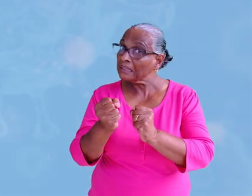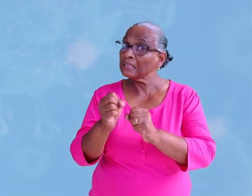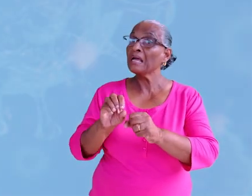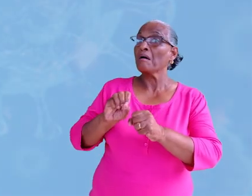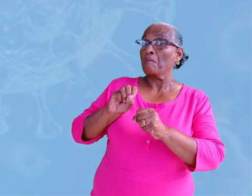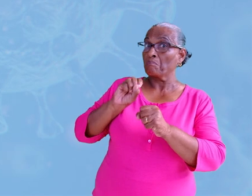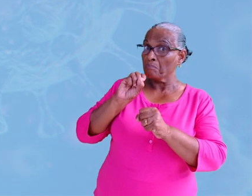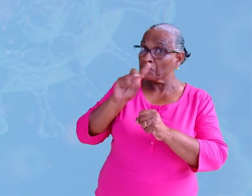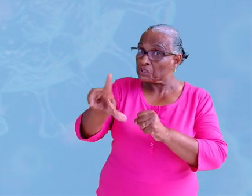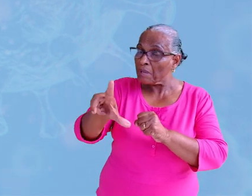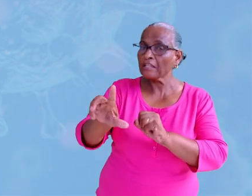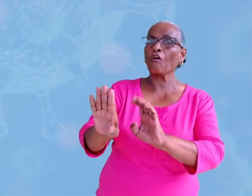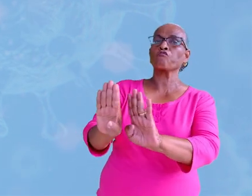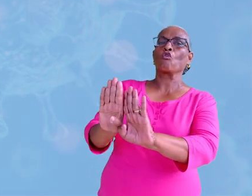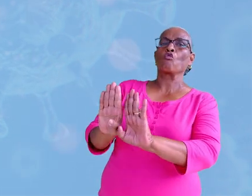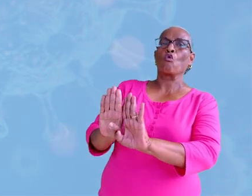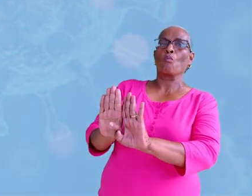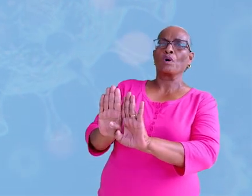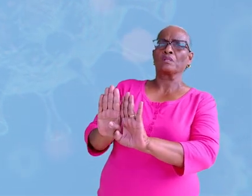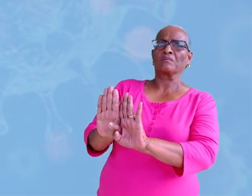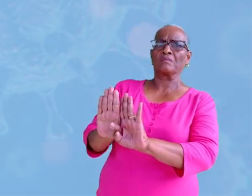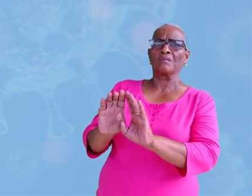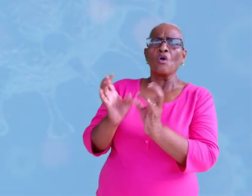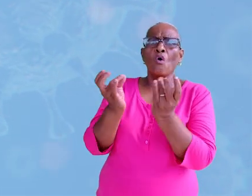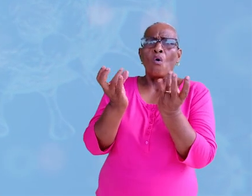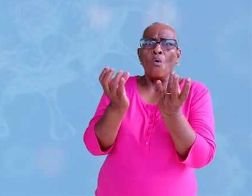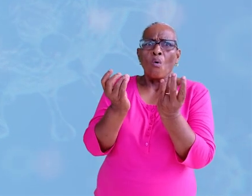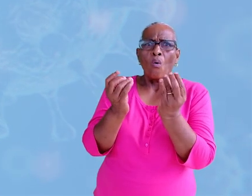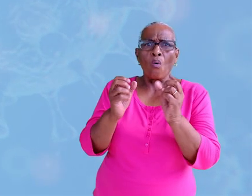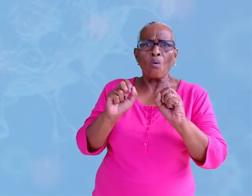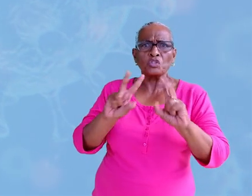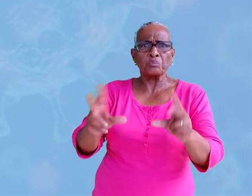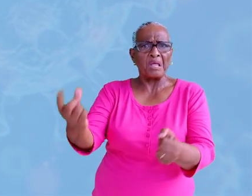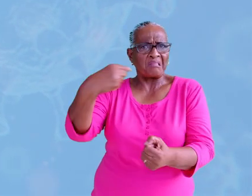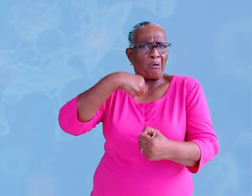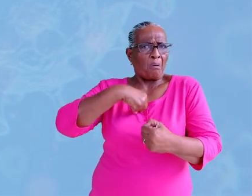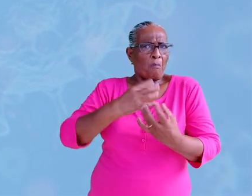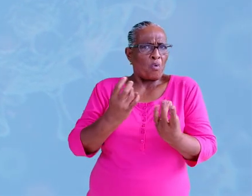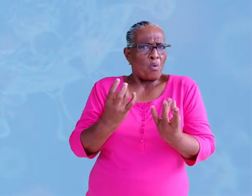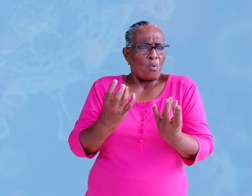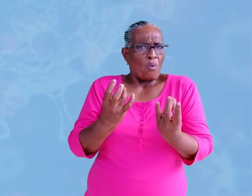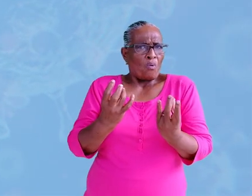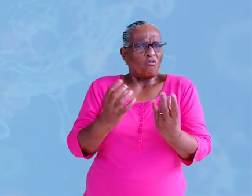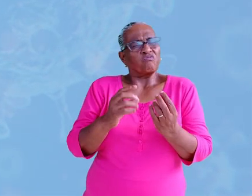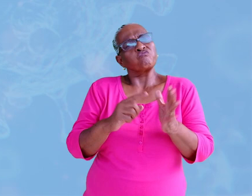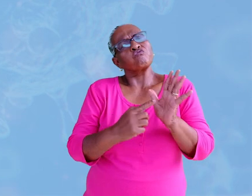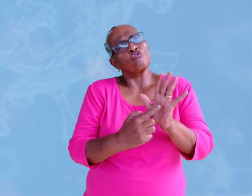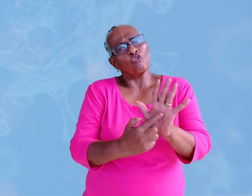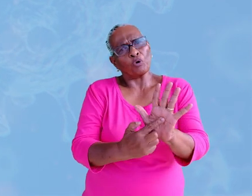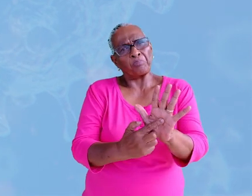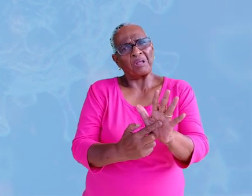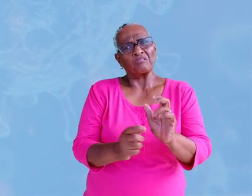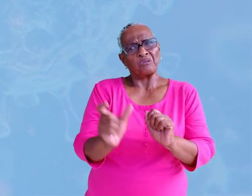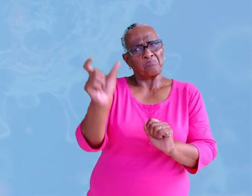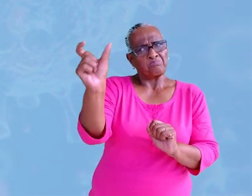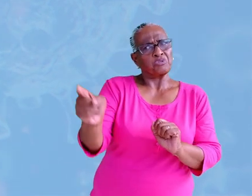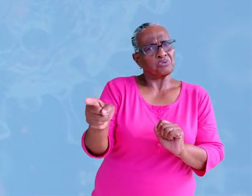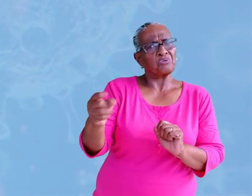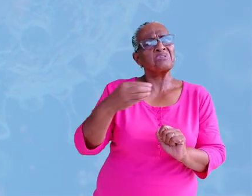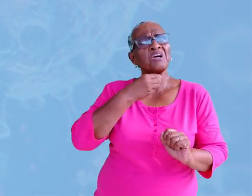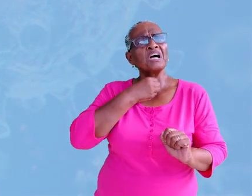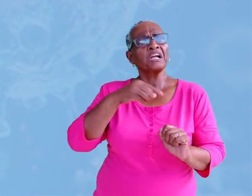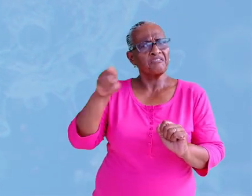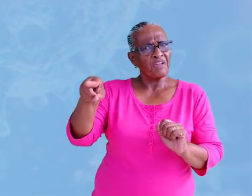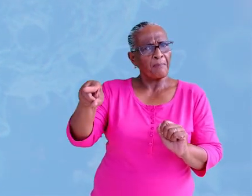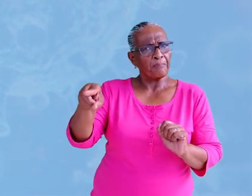kun je dus besmetting voorkomen. Hoe kun je besmet raken met een virus? Voorbeeld